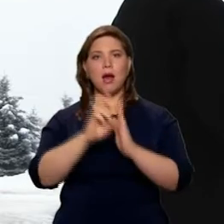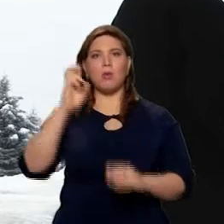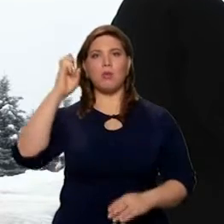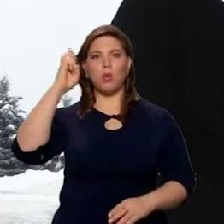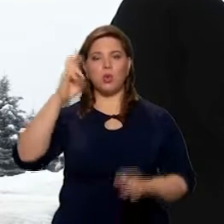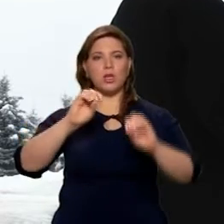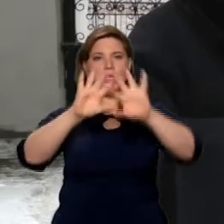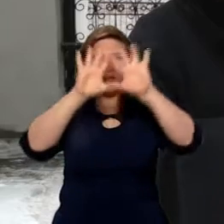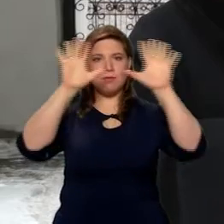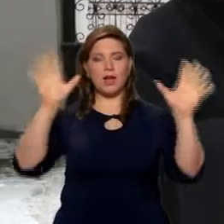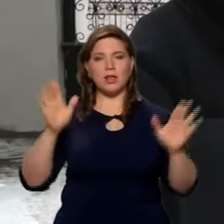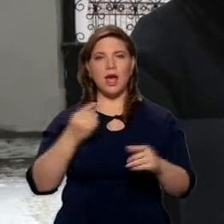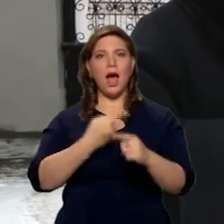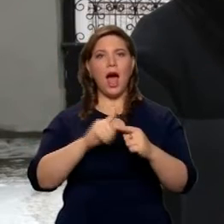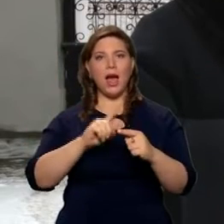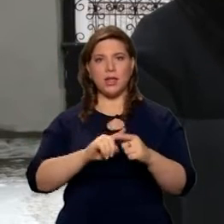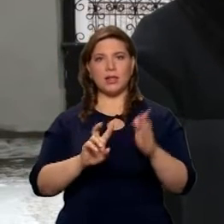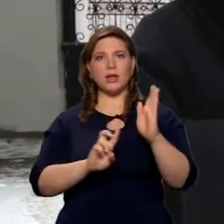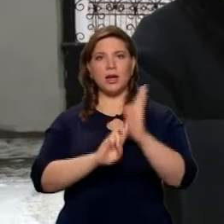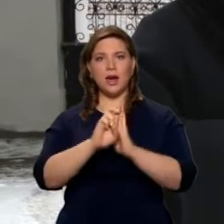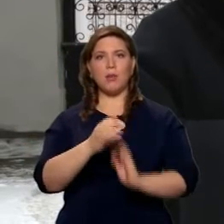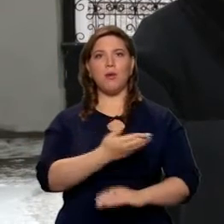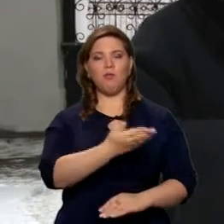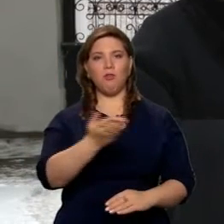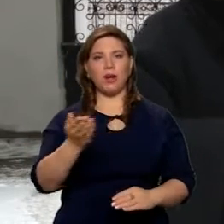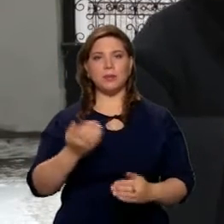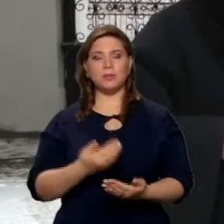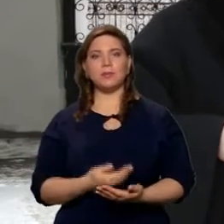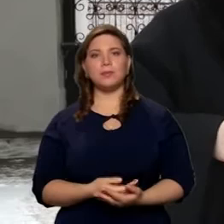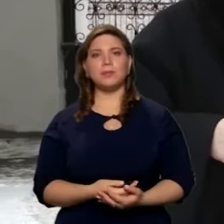свят, а этот храм – вы.